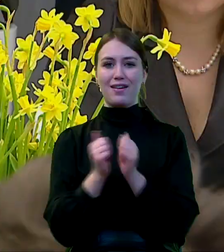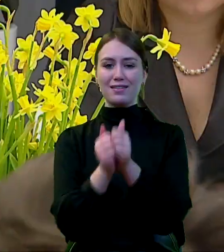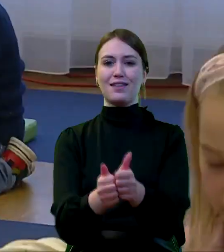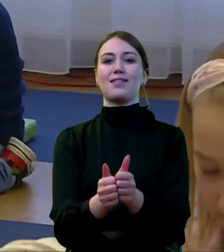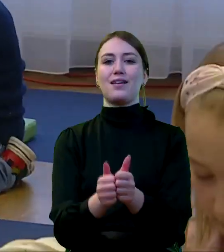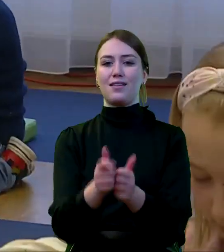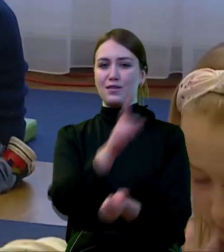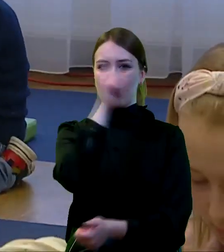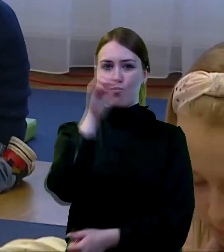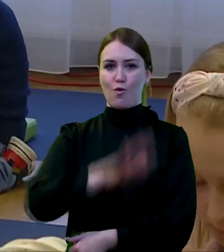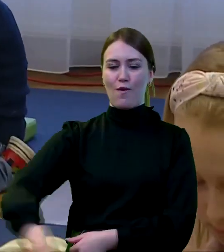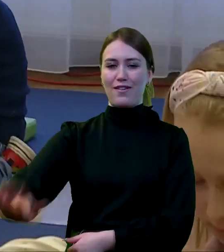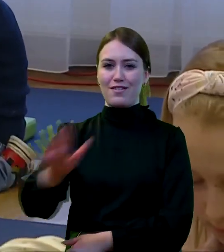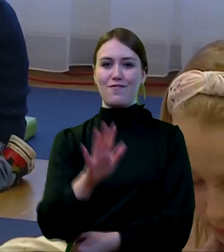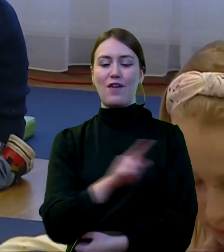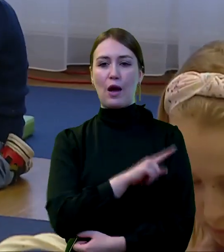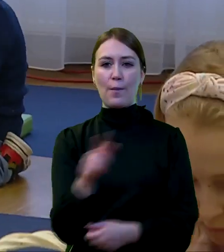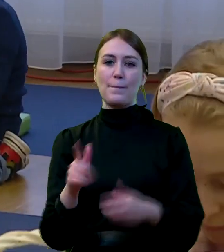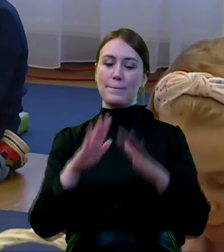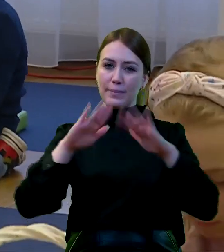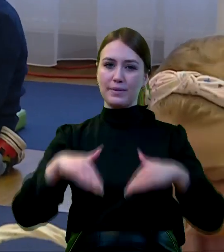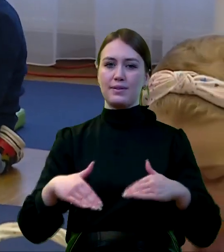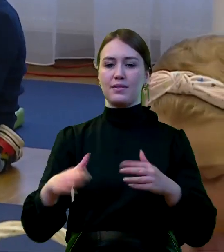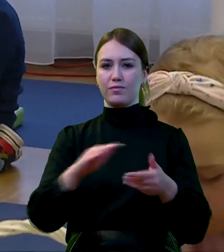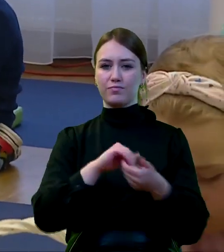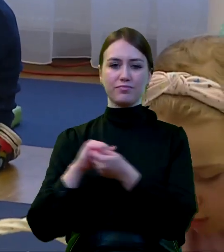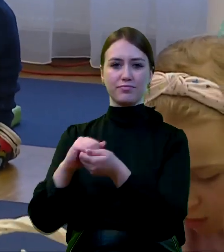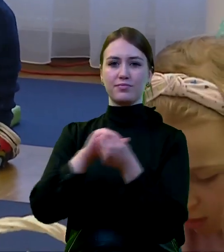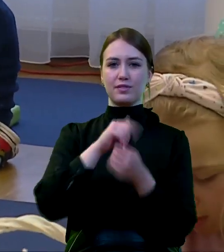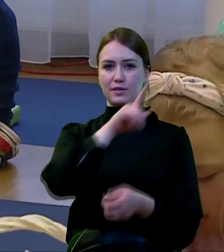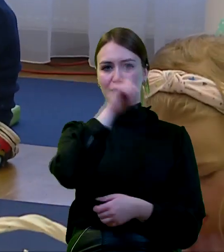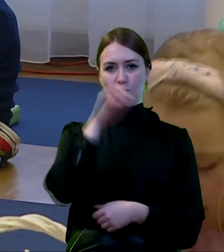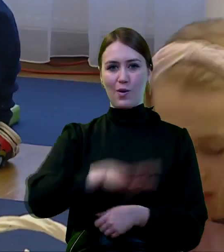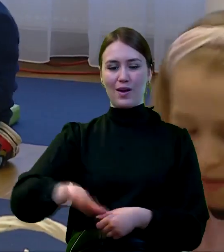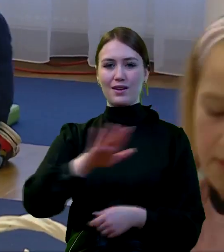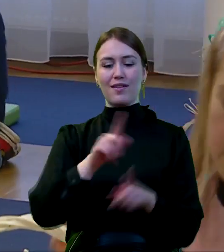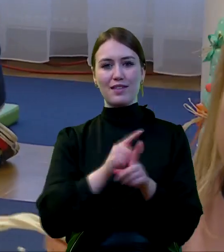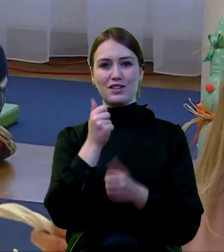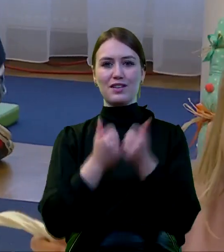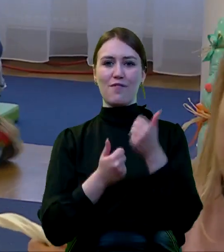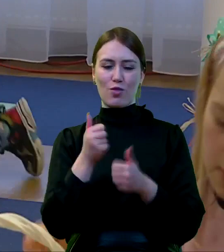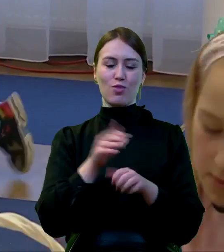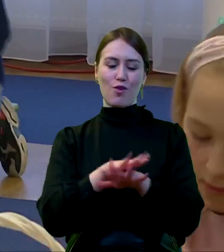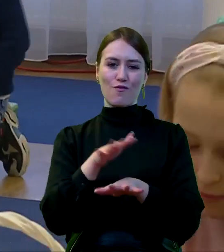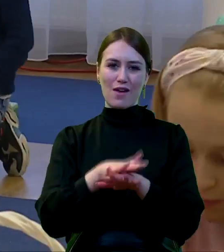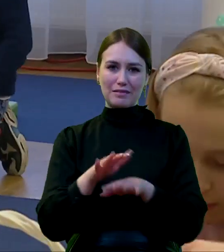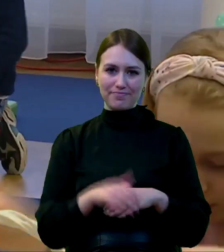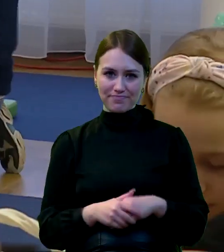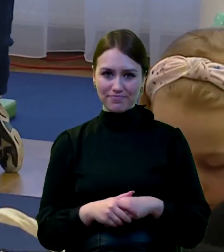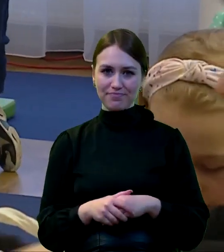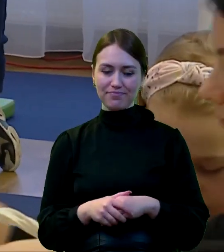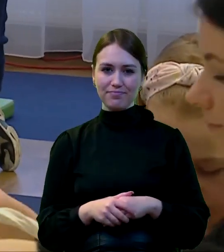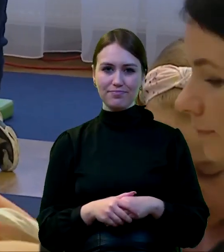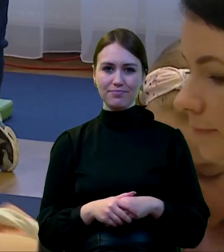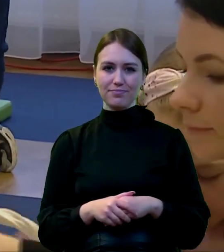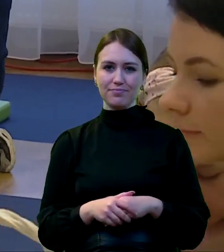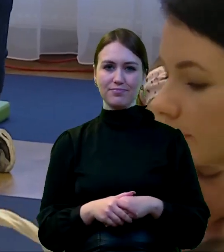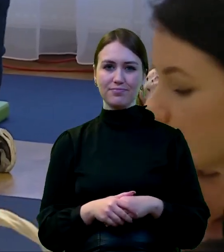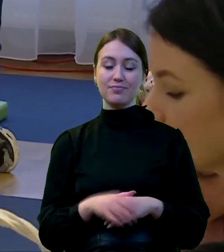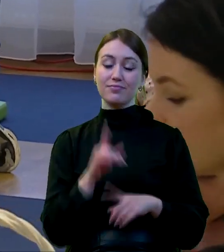społecznej, żeby zapewnić im tę reintegrację społeczną i zawodową. Tutaj oczywiście ogromna rola